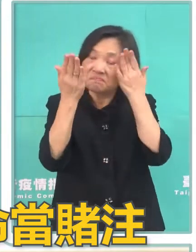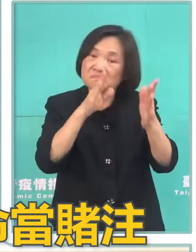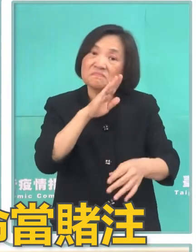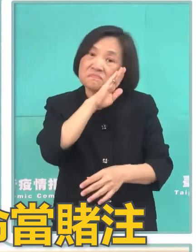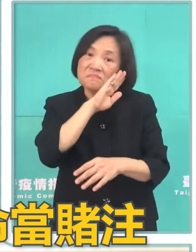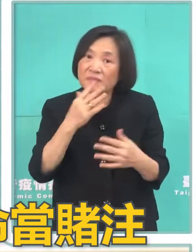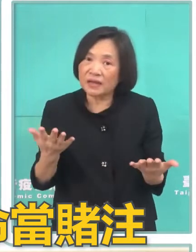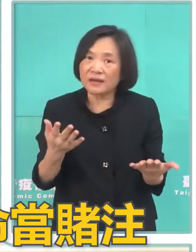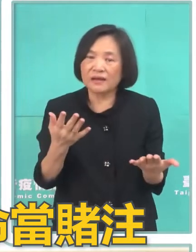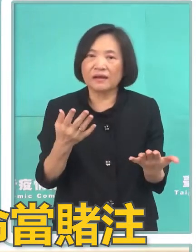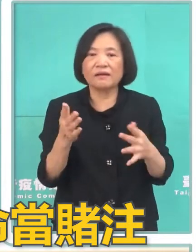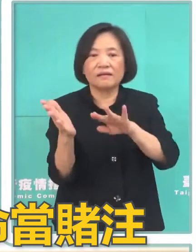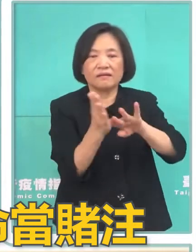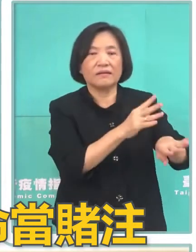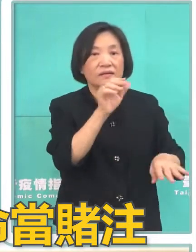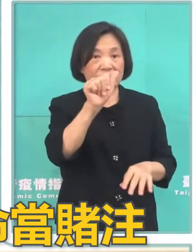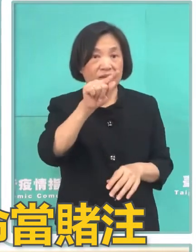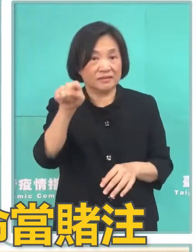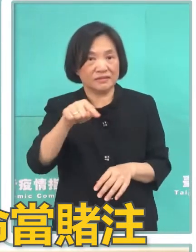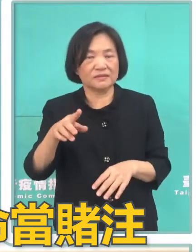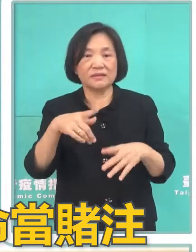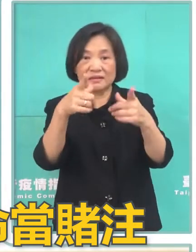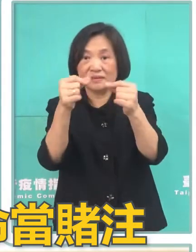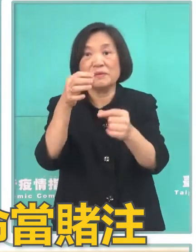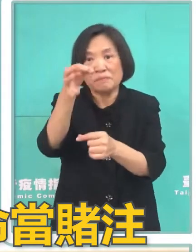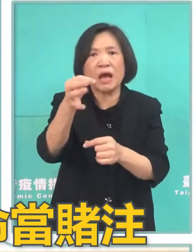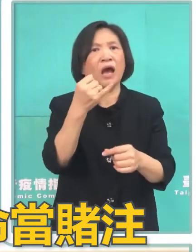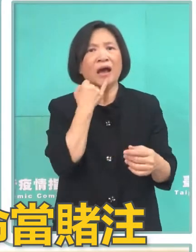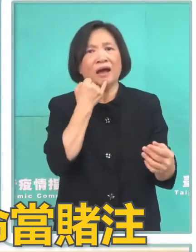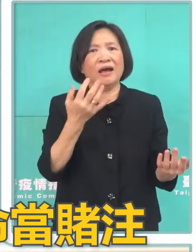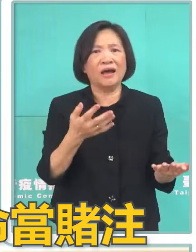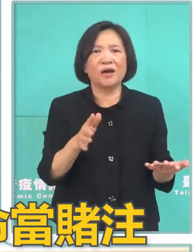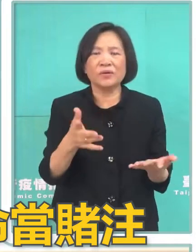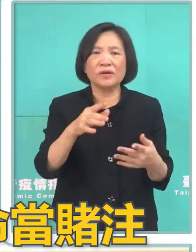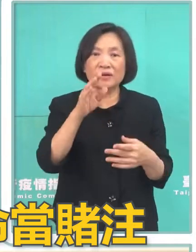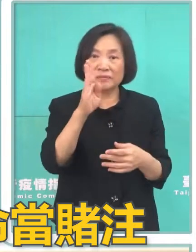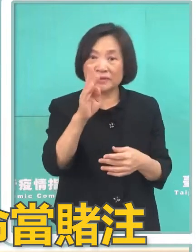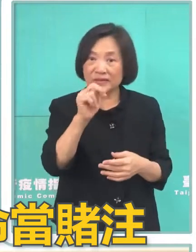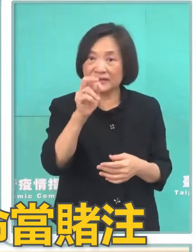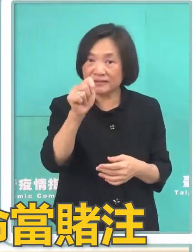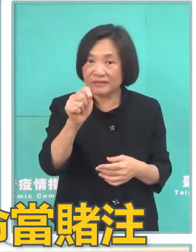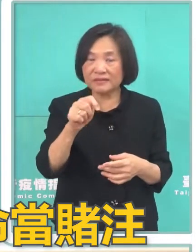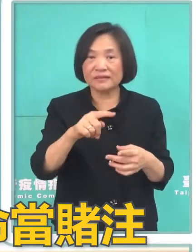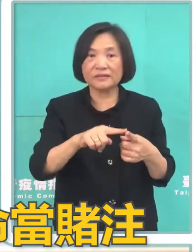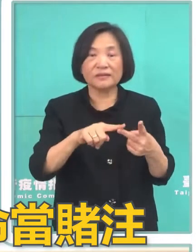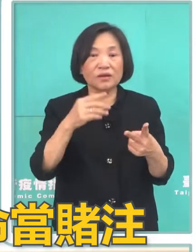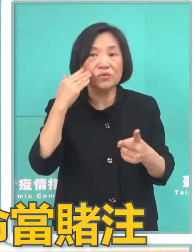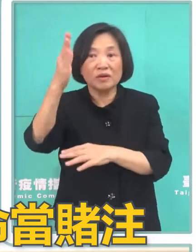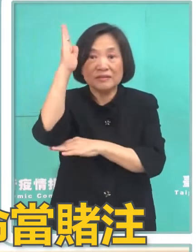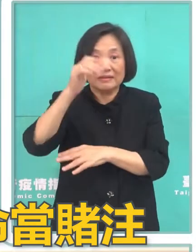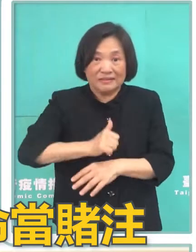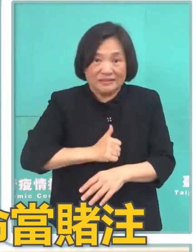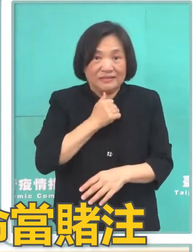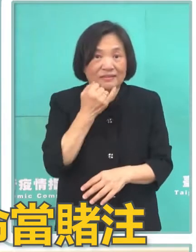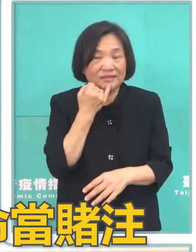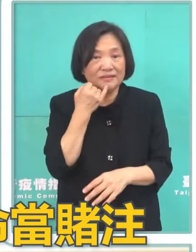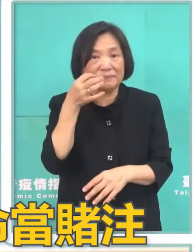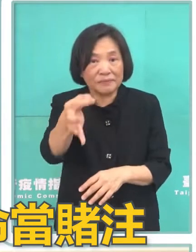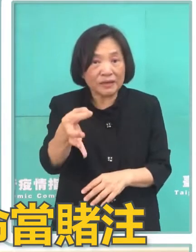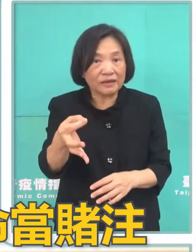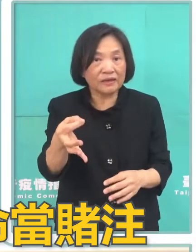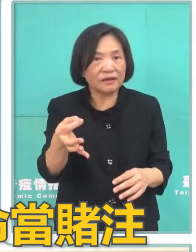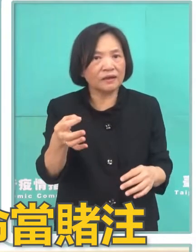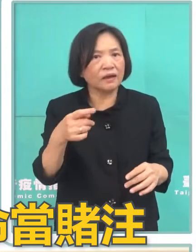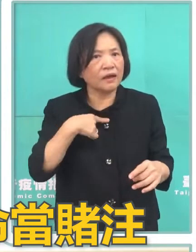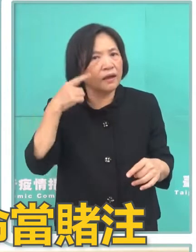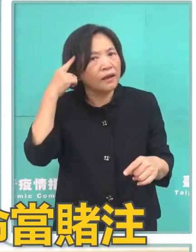AZ疫苗你知道甚至跟日本買都可以BNT疫苗如果政府真的要買